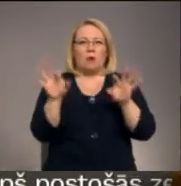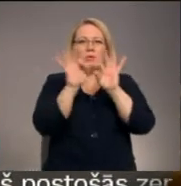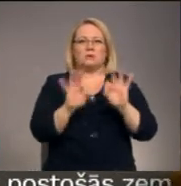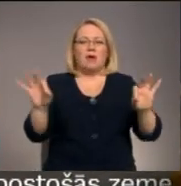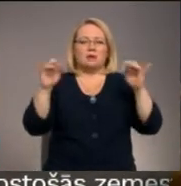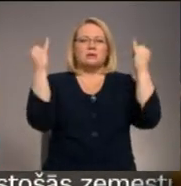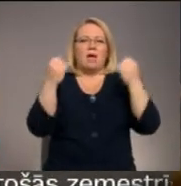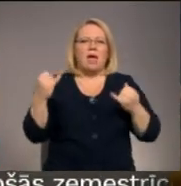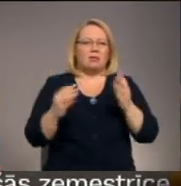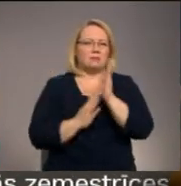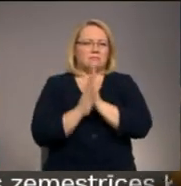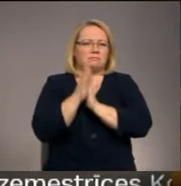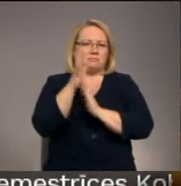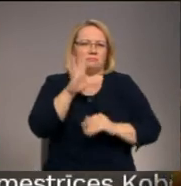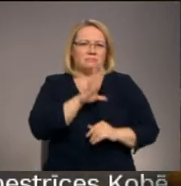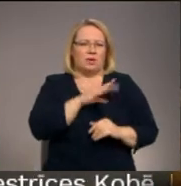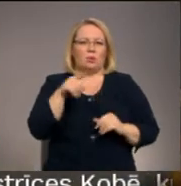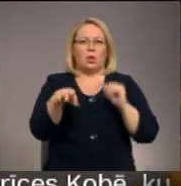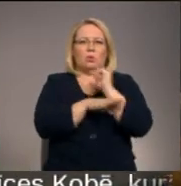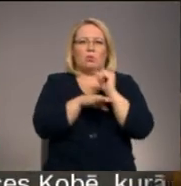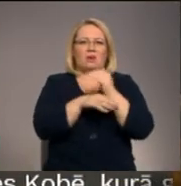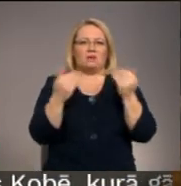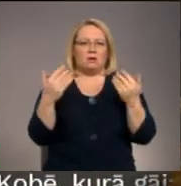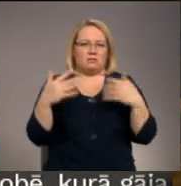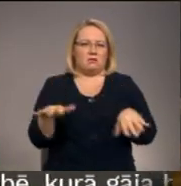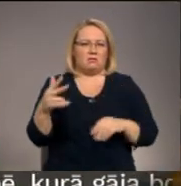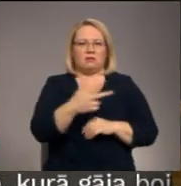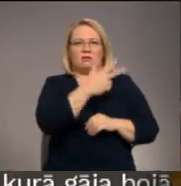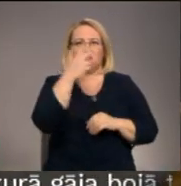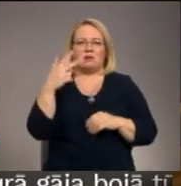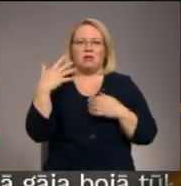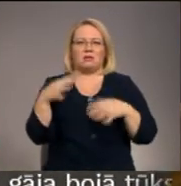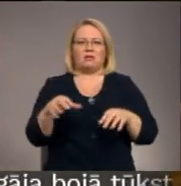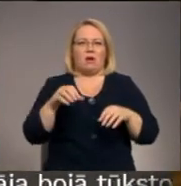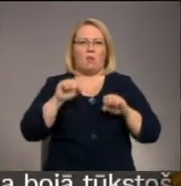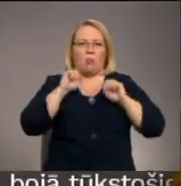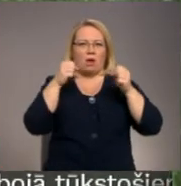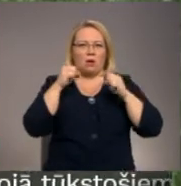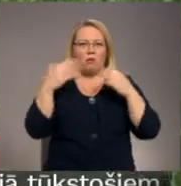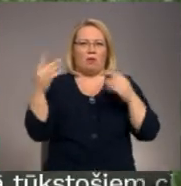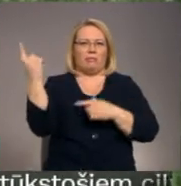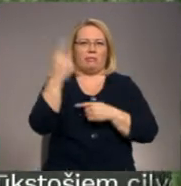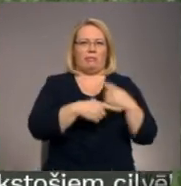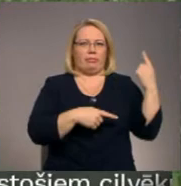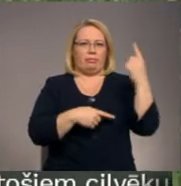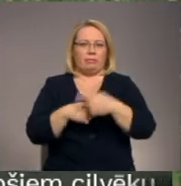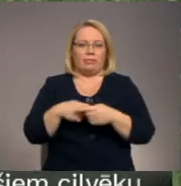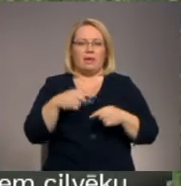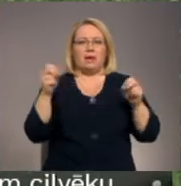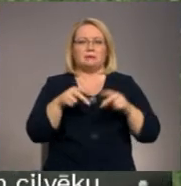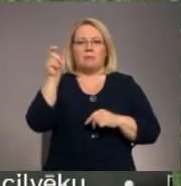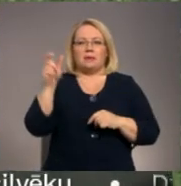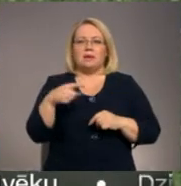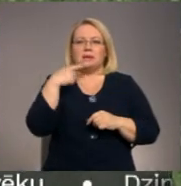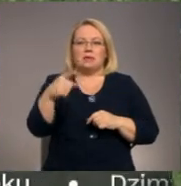eglas tur bija. Tie koki jau ir tagad jau kādi trīs gadi nograusti, un tagad viņi sakrīsi. Speciāls tiesa, mežu